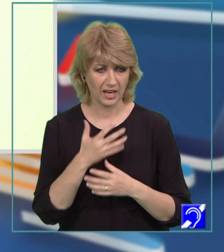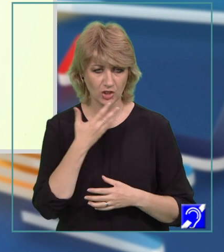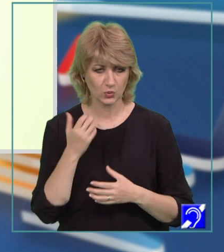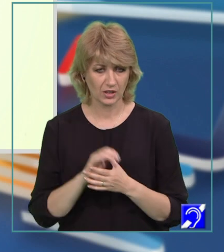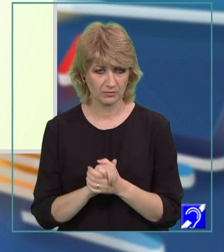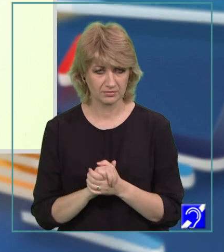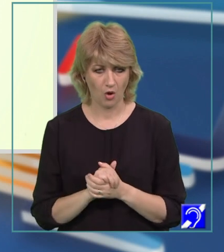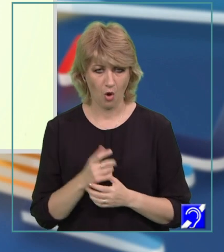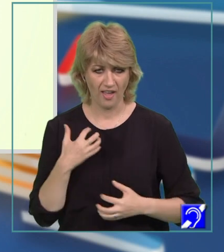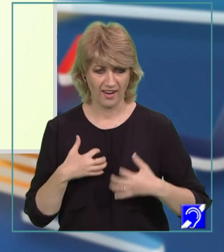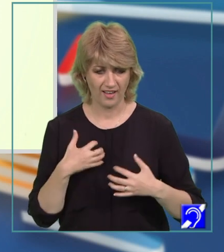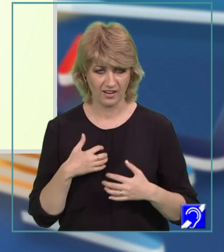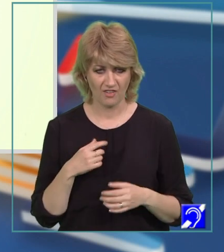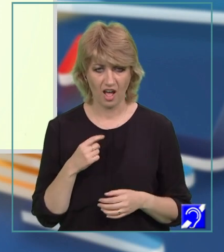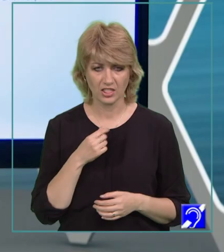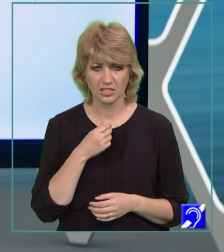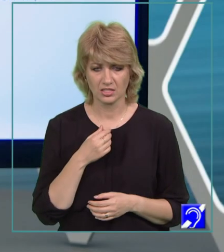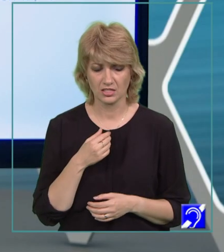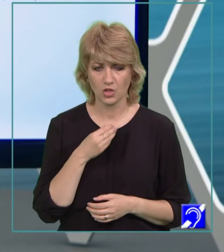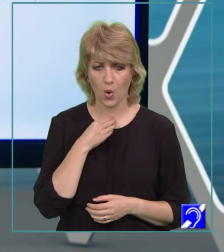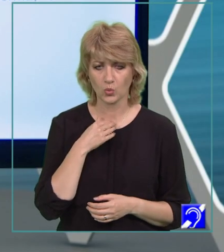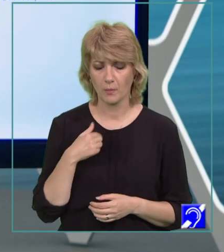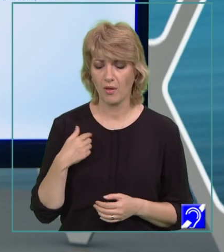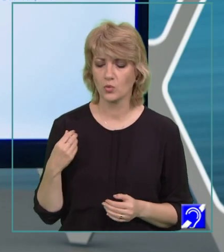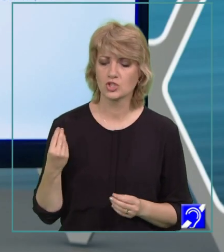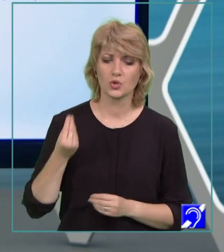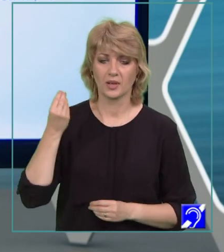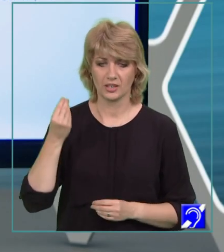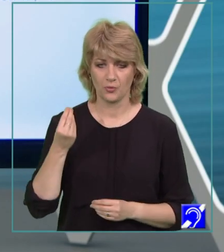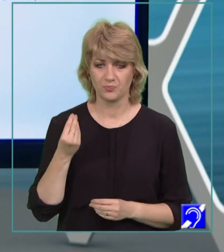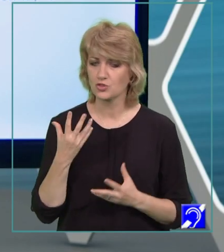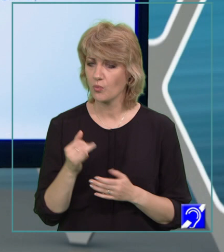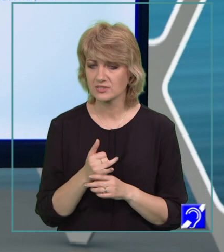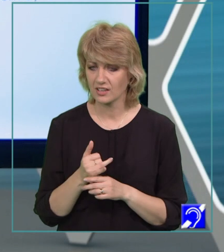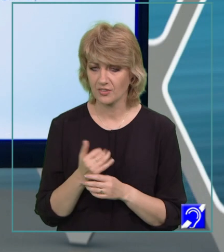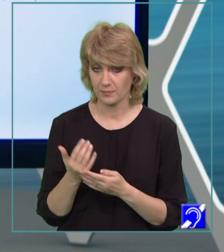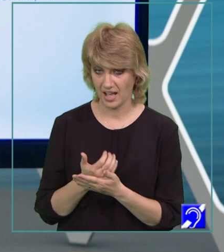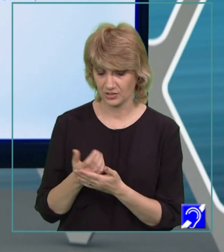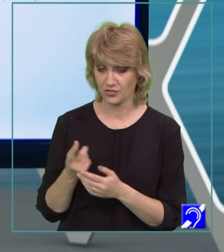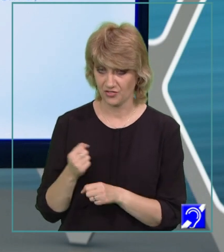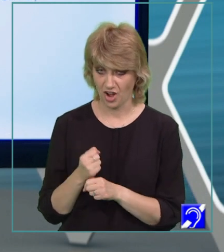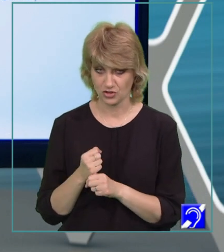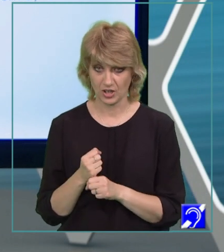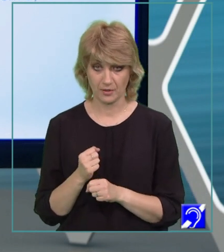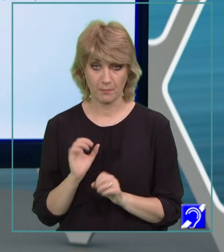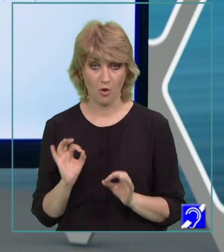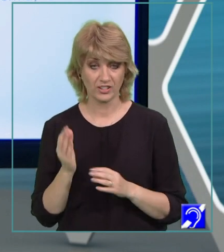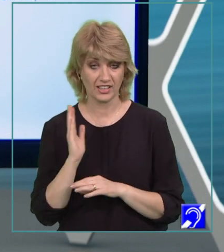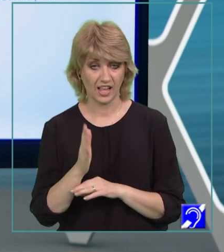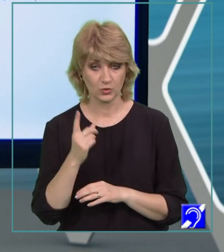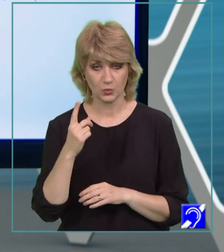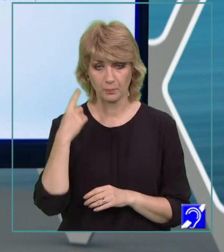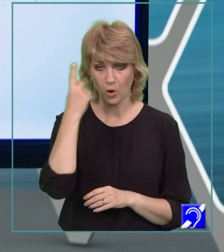o enerva tonul meu superior. Ce observăm? Naratorul realizează în mod direct un portret